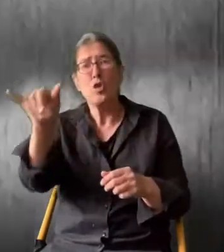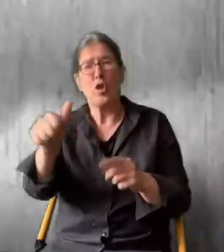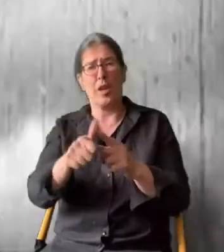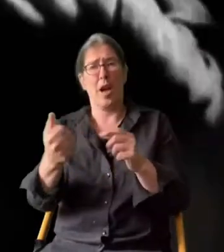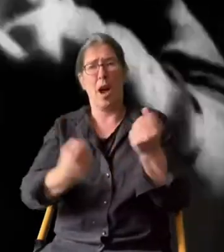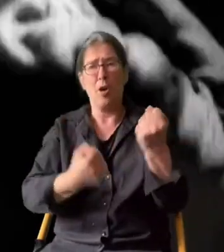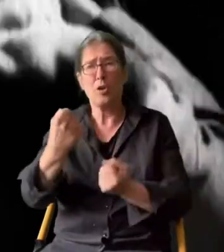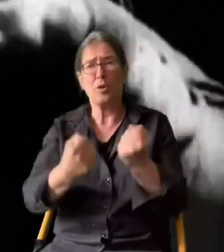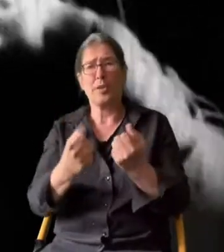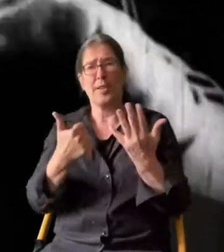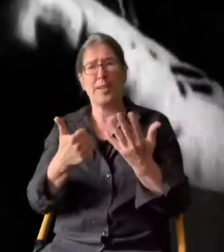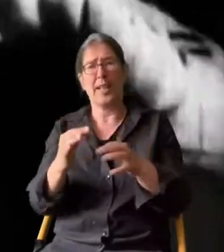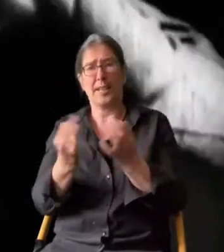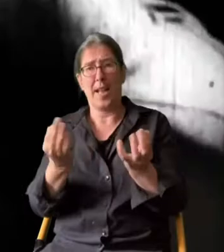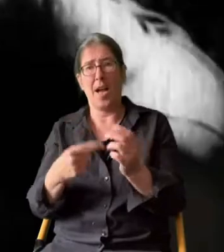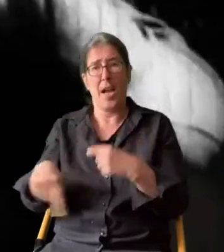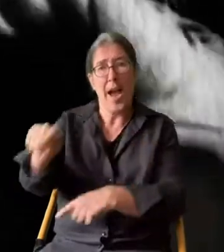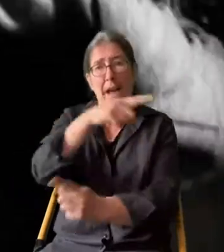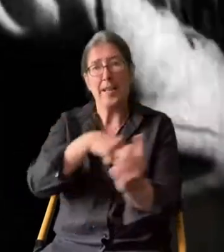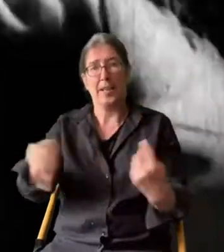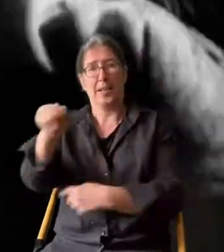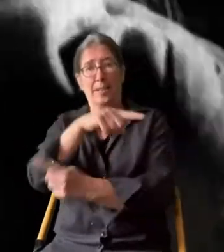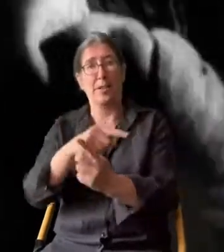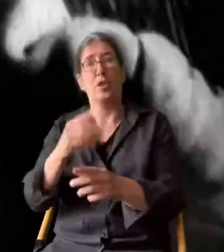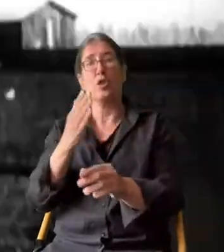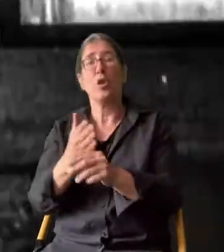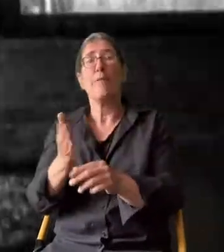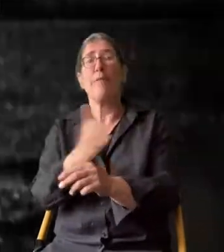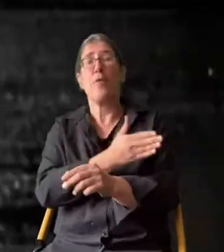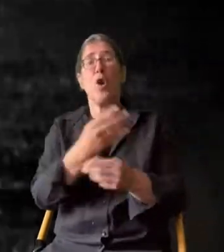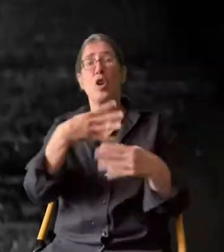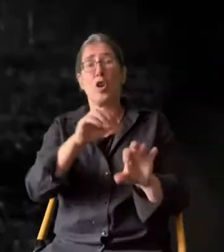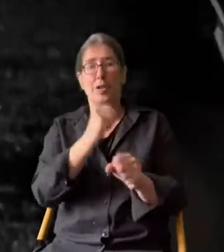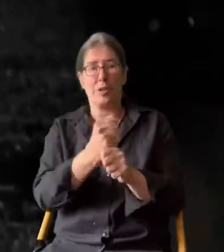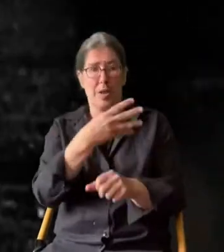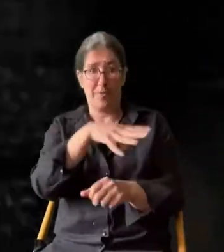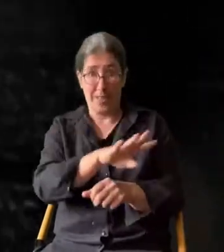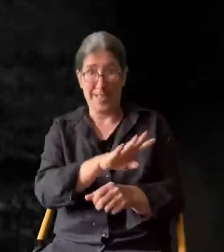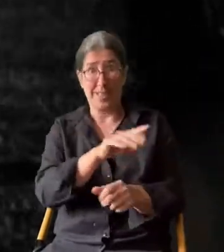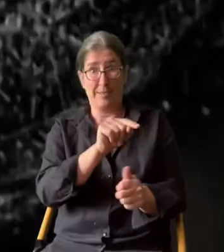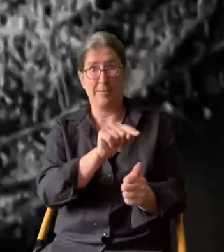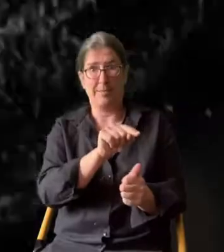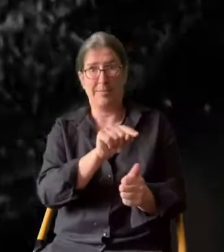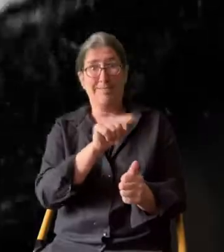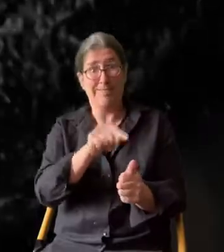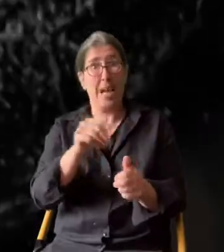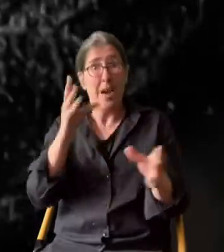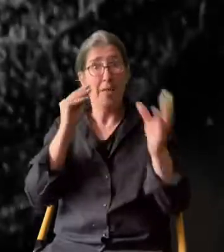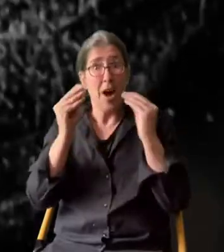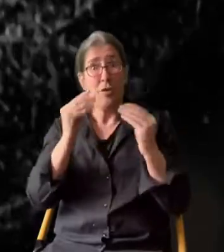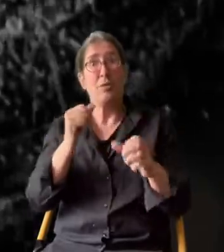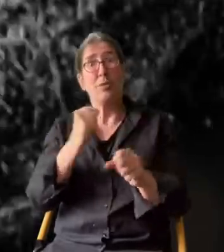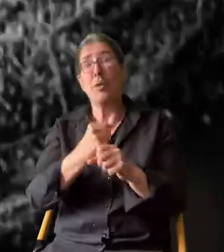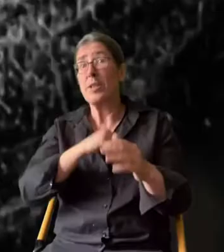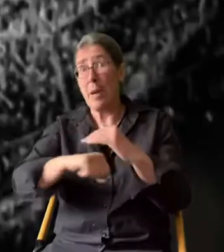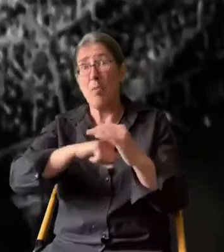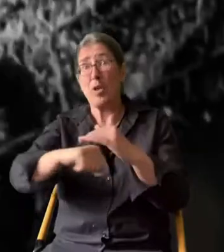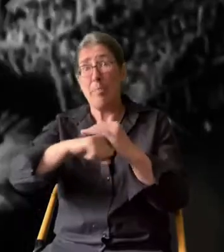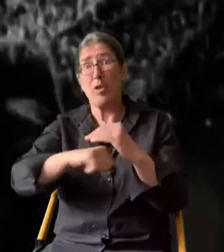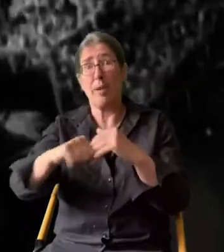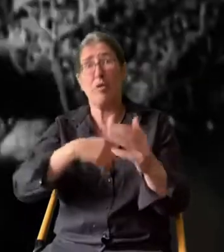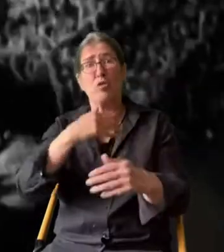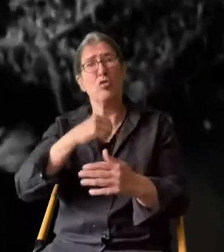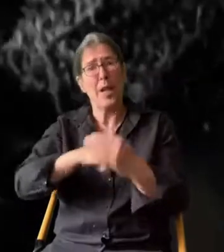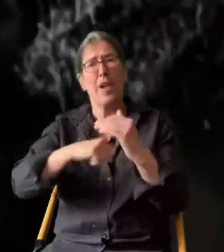Flugzeuge, sind Autos, Sechstagerennen, sind der letzte Schrei vor 1914 gewesen. Und diese Erfahrung, dass sich alles